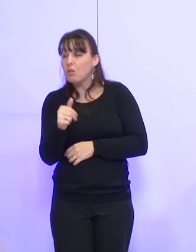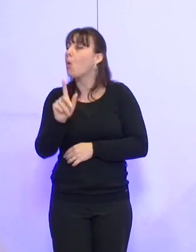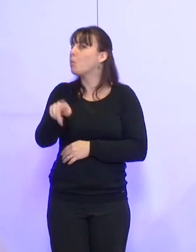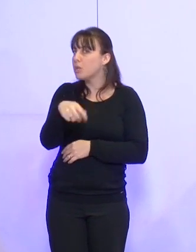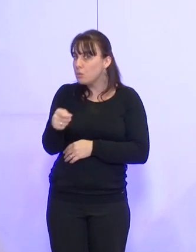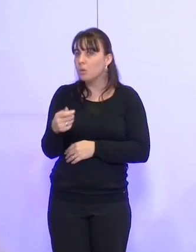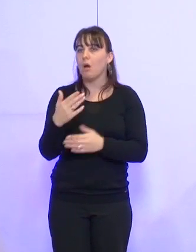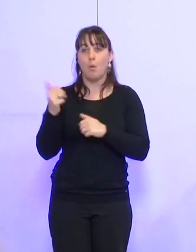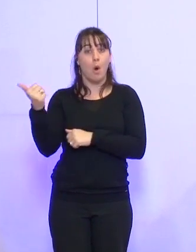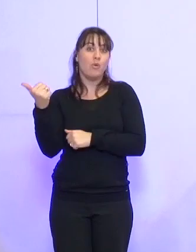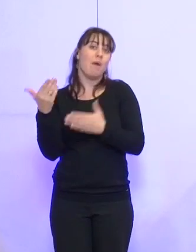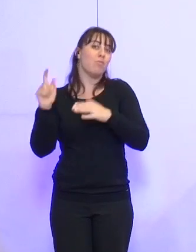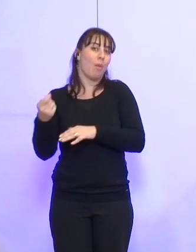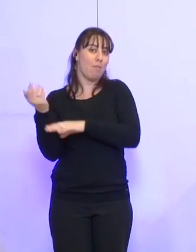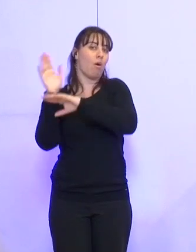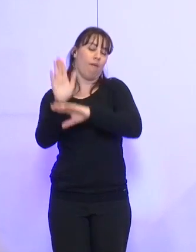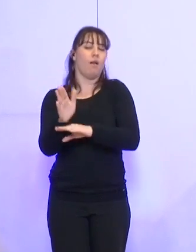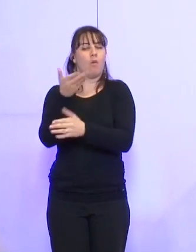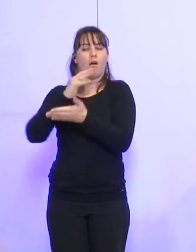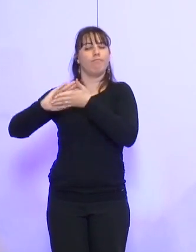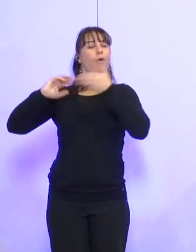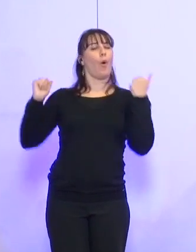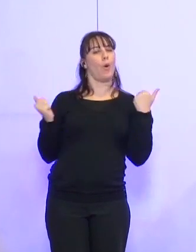Mais comme il souhaitait le faire ce soir, je le fais à sa place.